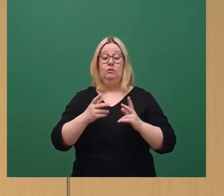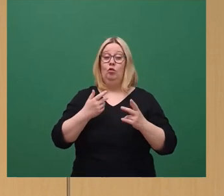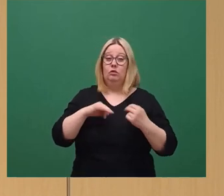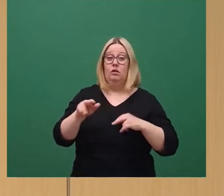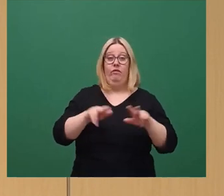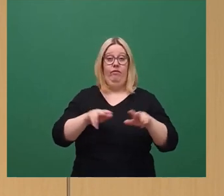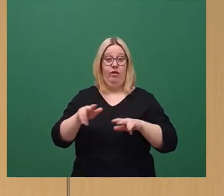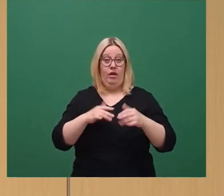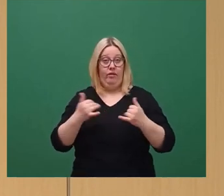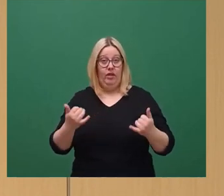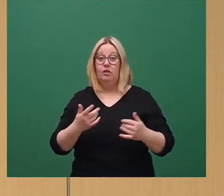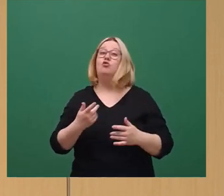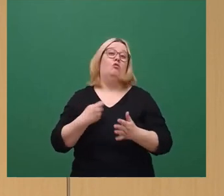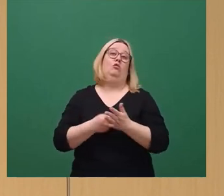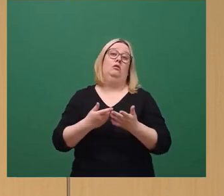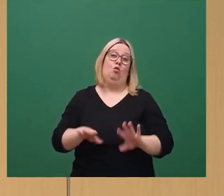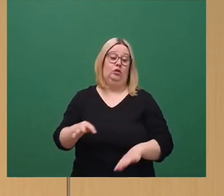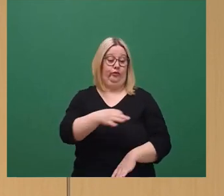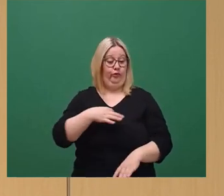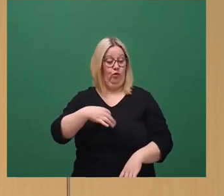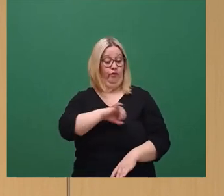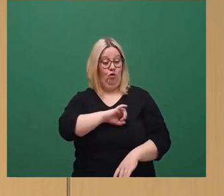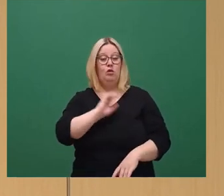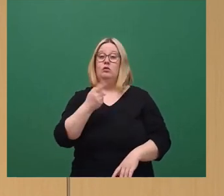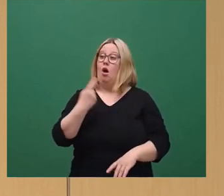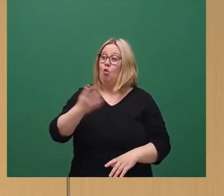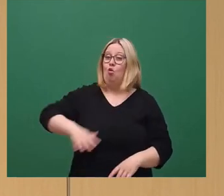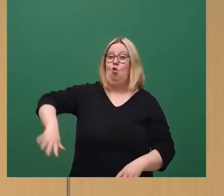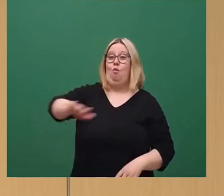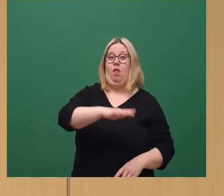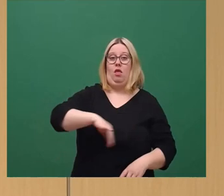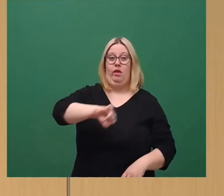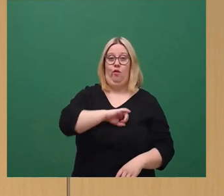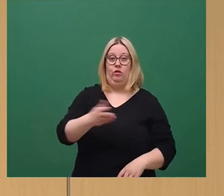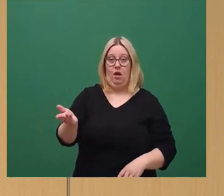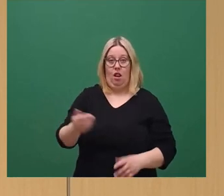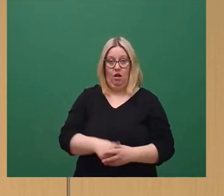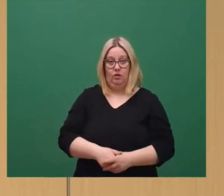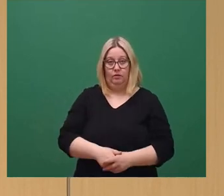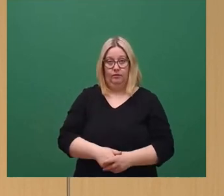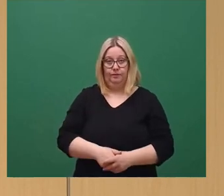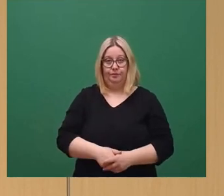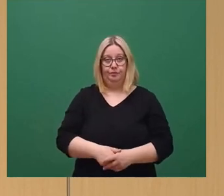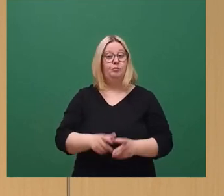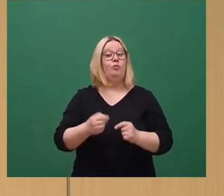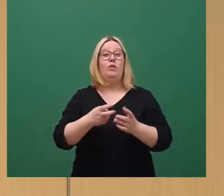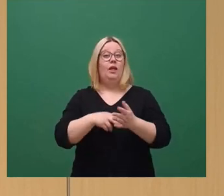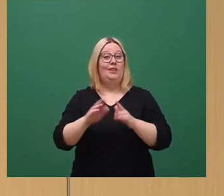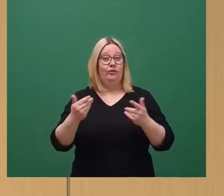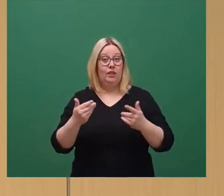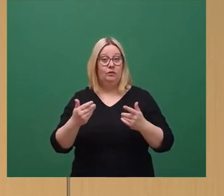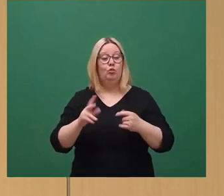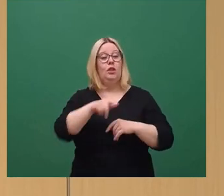nicht umsonst und er dient nicht nur uns, sondern auch dem Umland in unserer Metropolregion. Was nicht geht, ist auf Kosten des